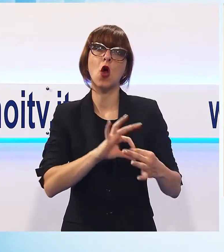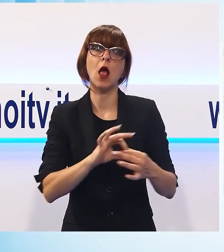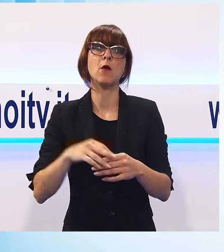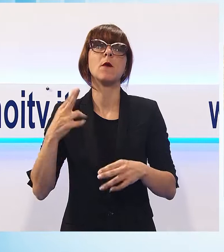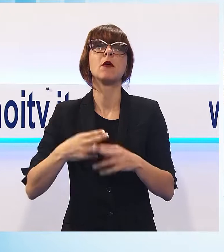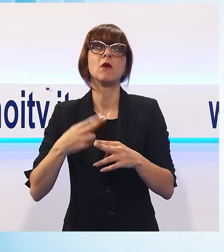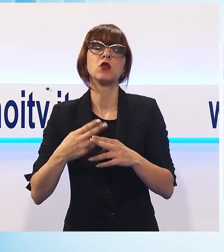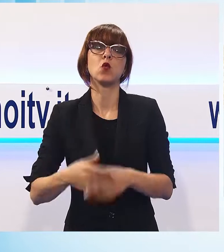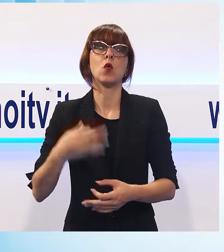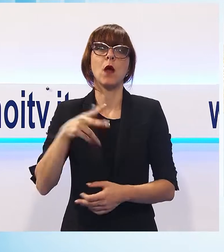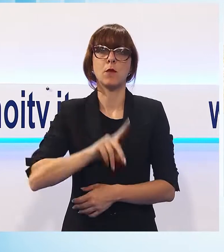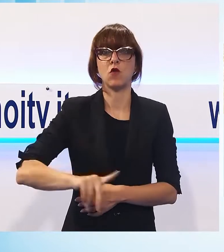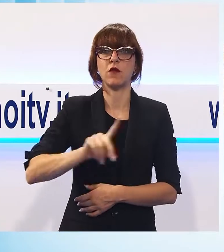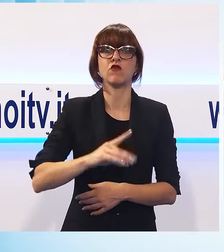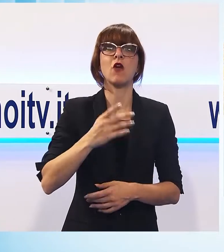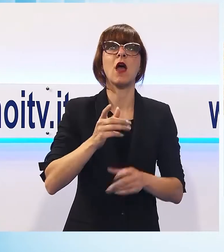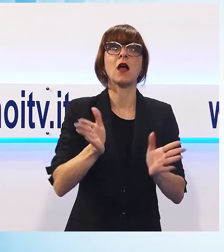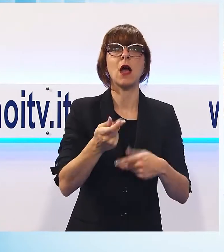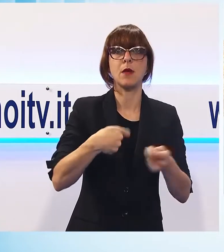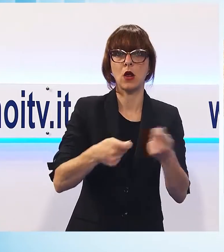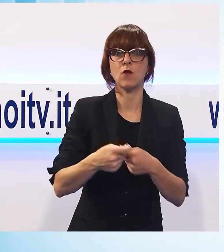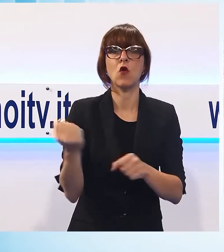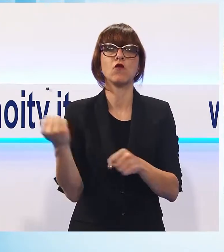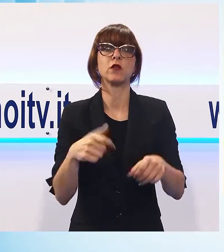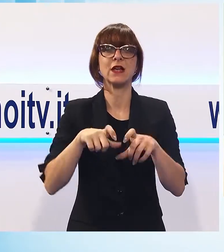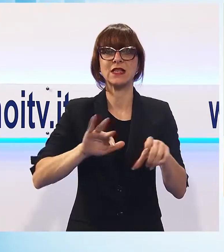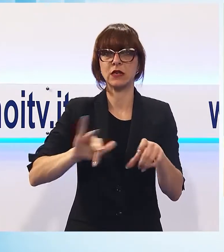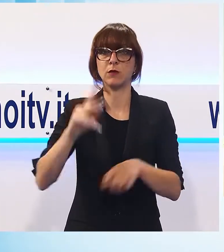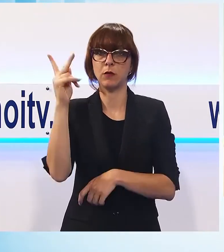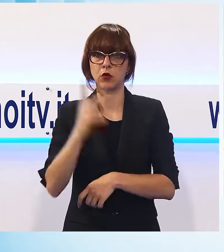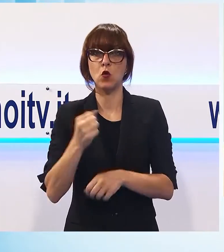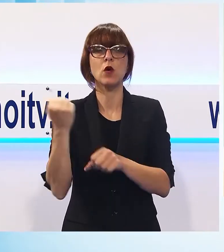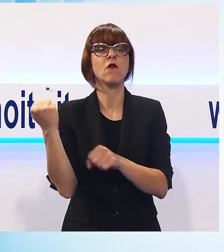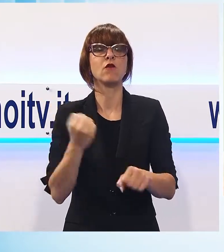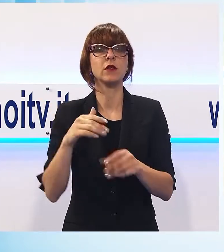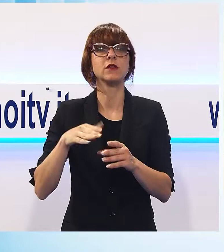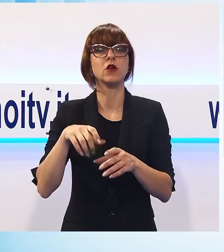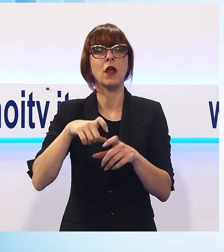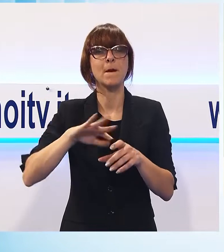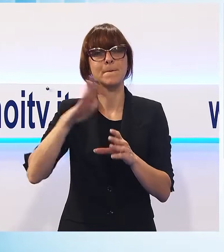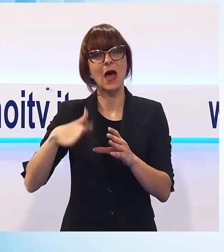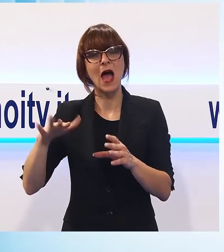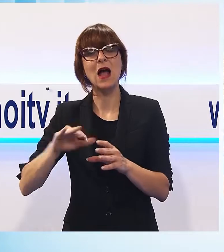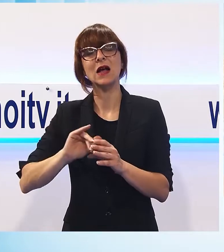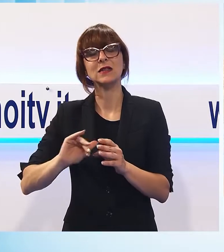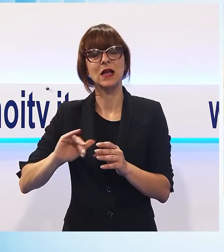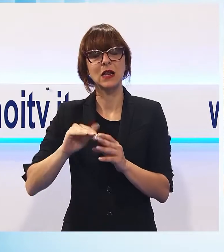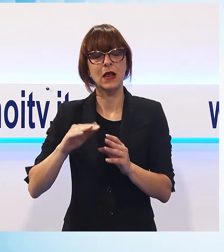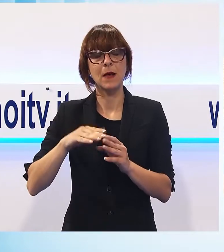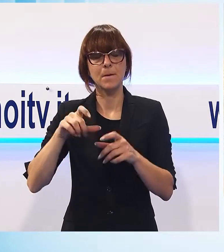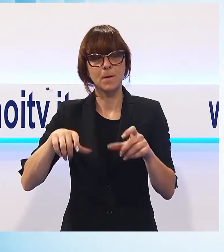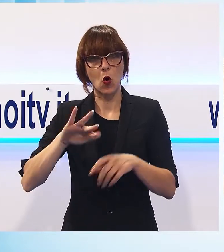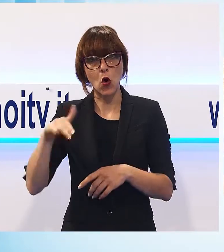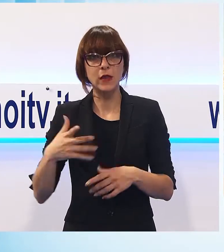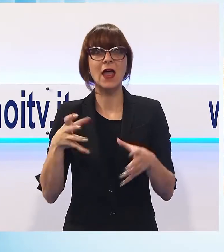di Commercio, la Fondazione Cassa di Risparmio di Lucca, la Fondazione Banca del Monte, l'Istituto Bancario, BPM e l'azienda Bei e Nannini,